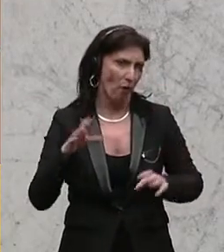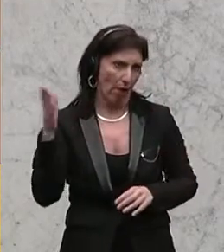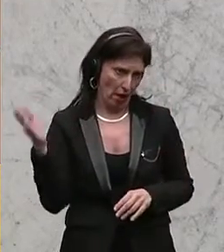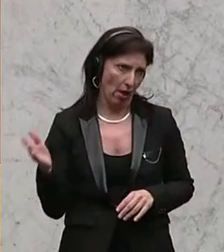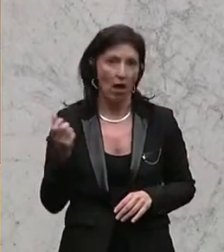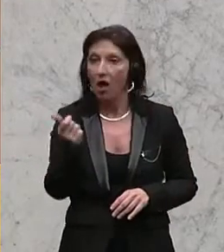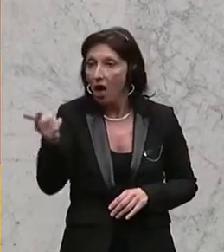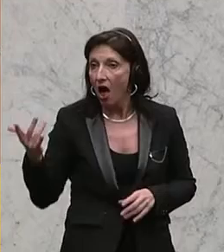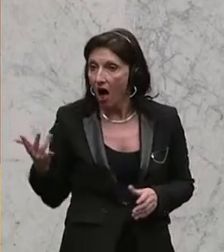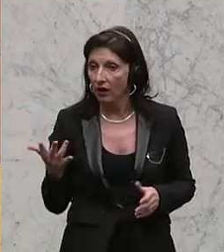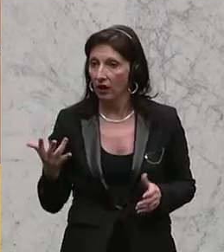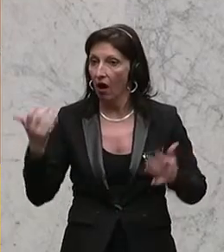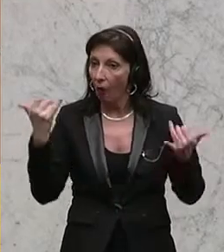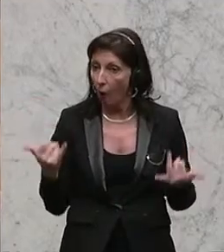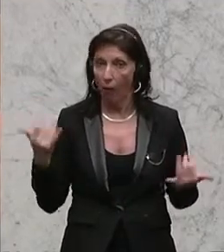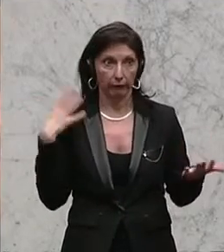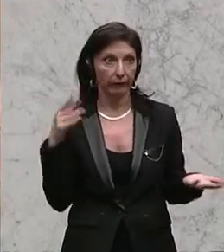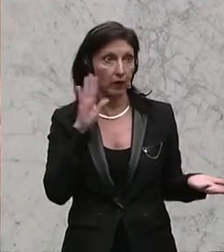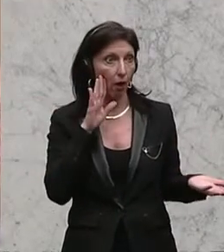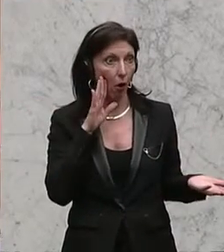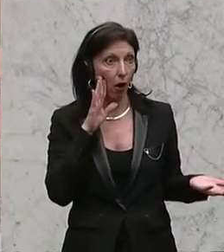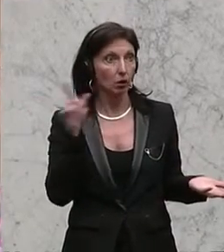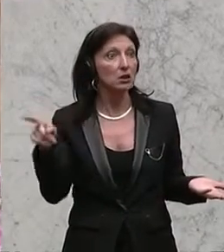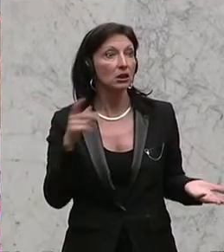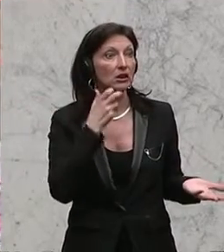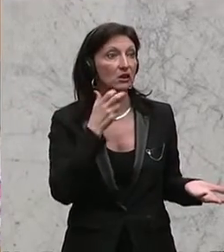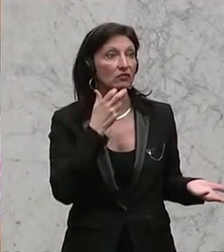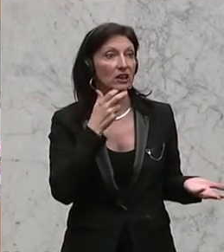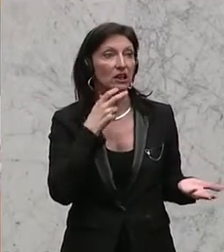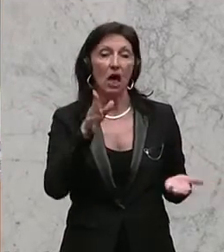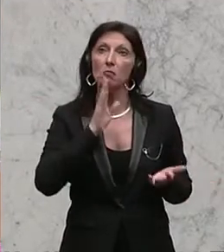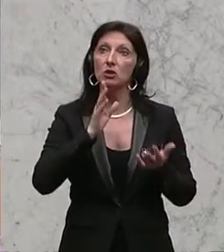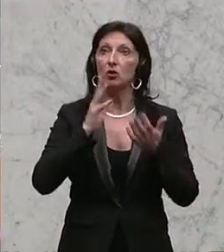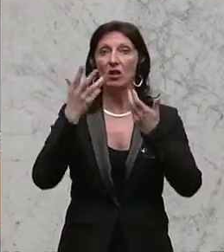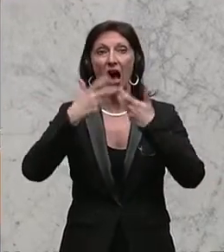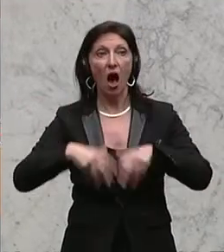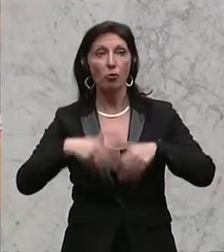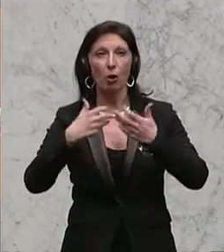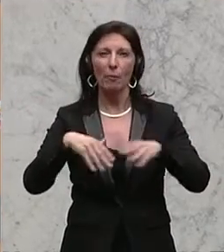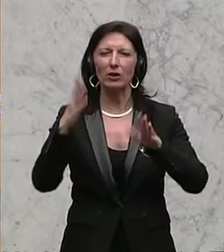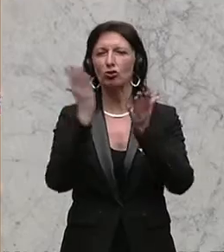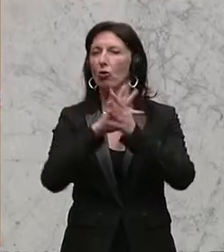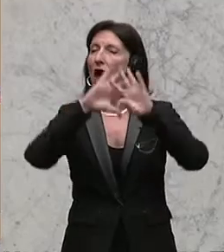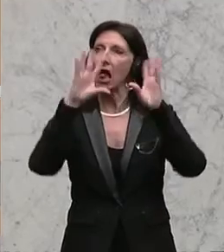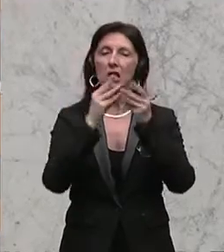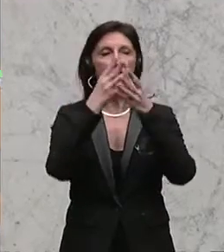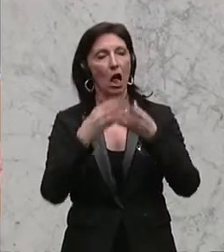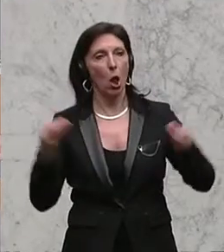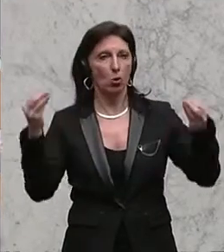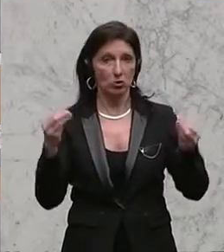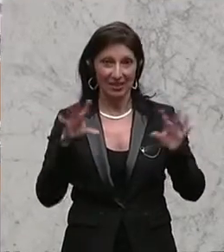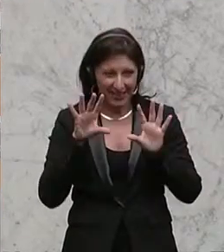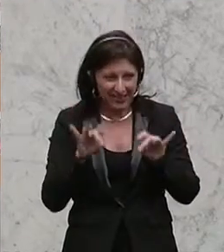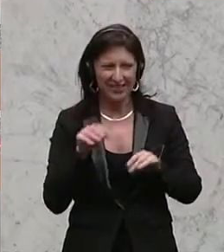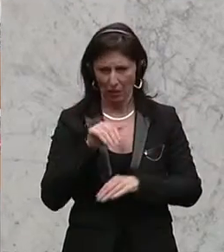wollen, heute wieder gehört, nämlich diese Pensionsautomatik wäre ja das Heilmittel. Genau diese 10